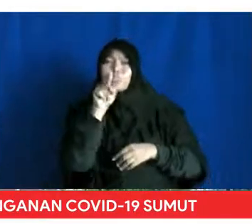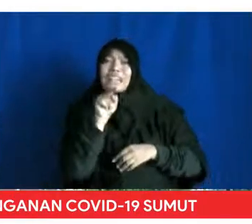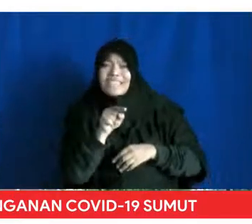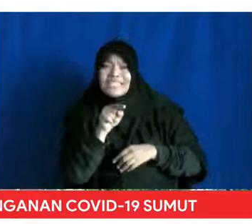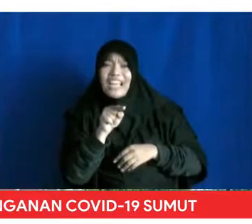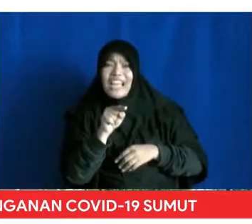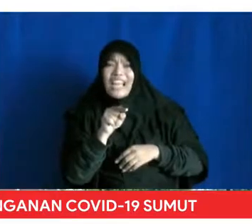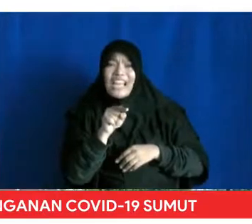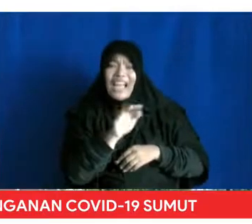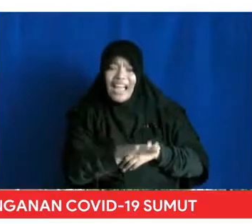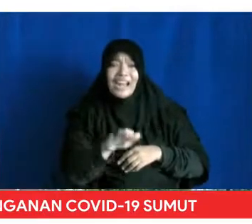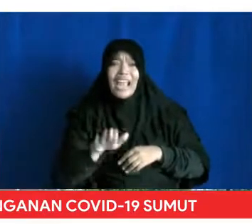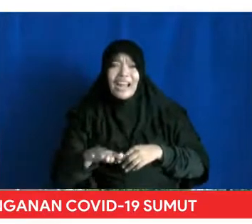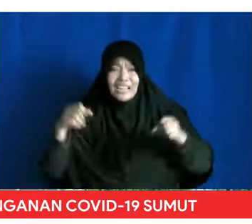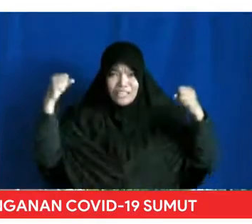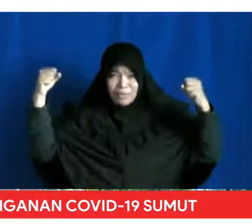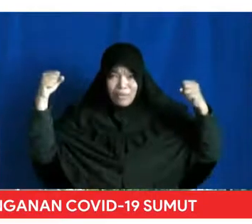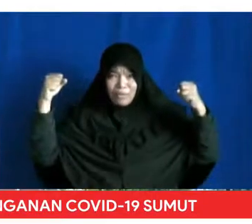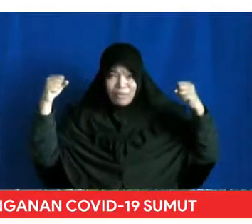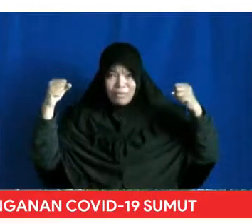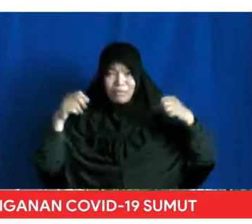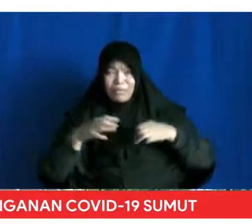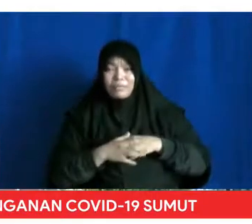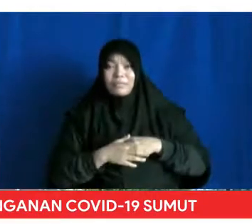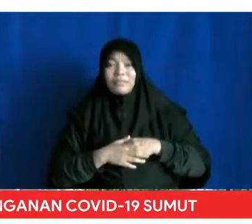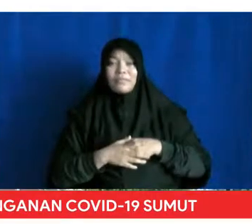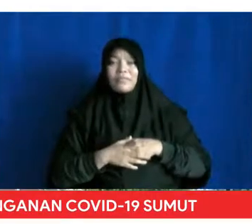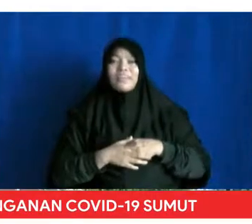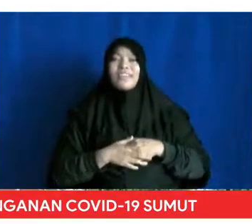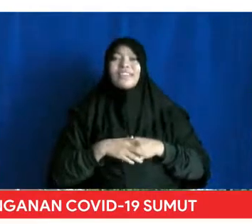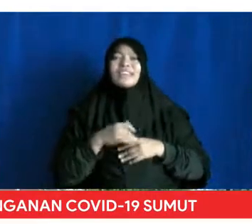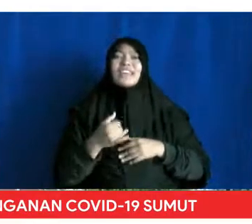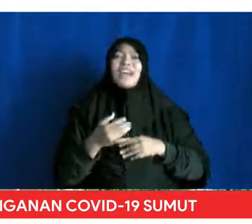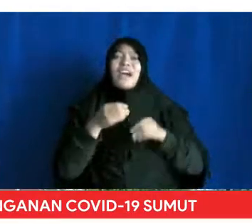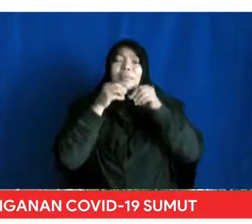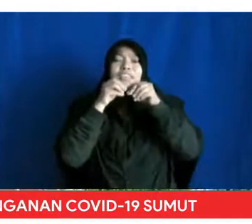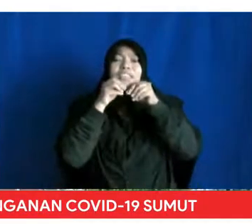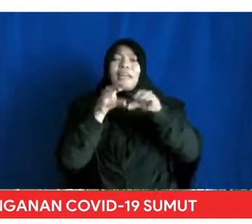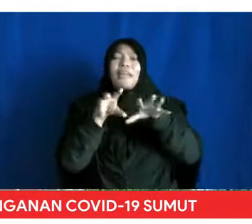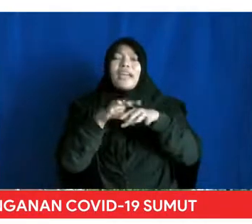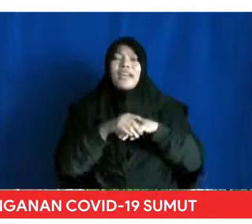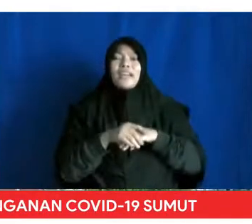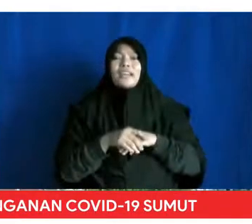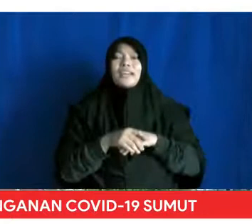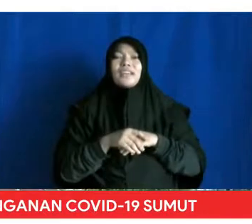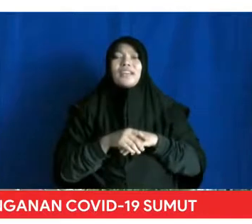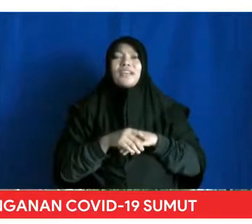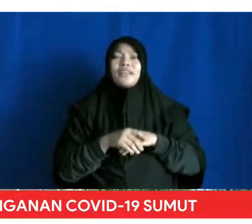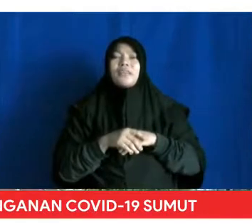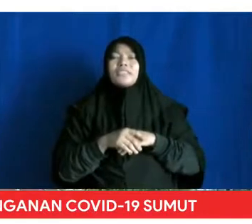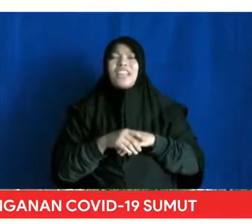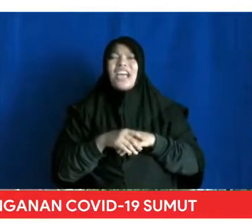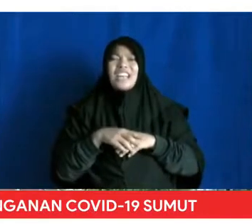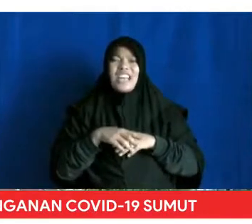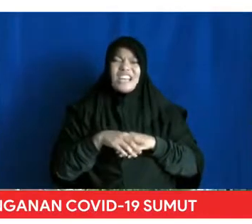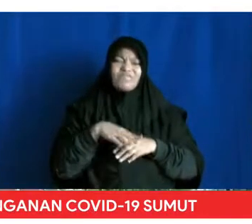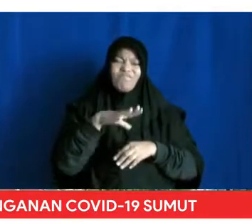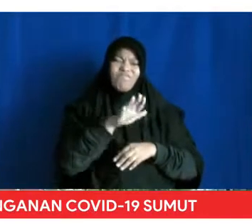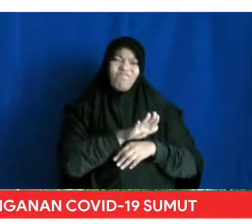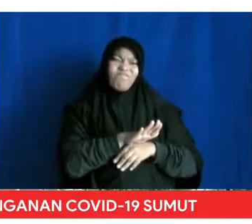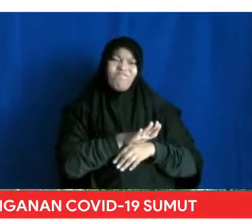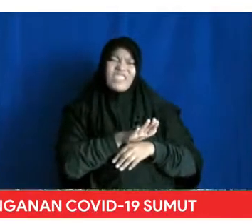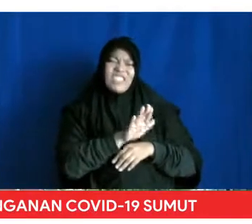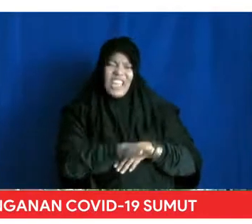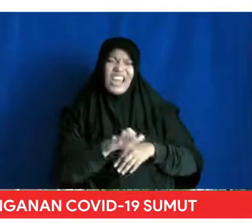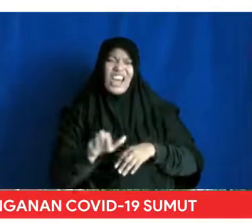pasien sembuh Saudara-saudara sekalian Saat ini kami sampaikan sebelumnya Bahwa kita masih merawat Beberapa pasien-pasien